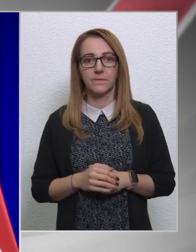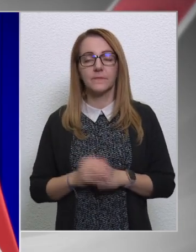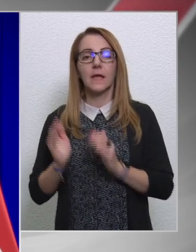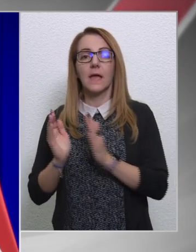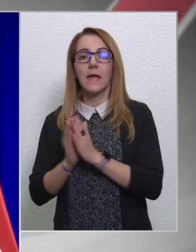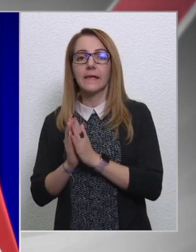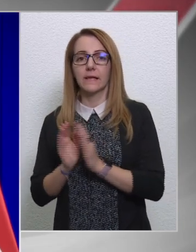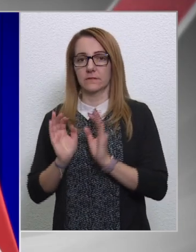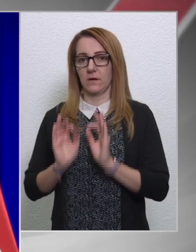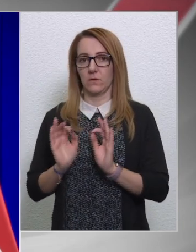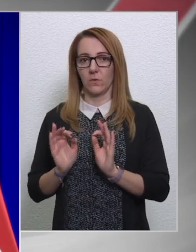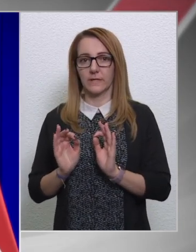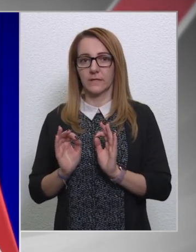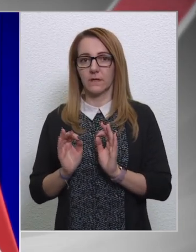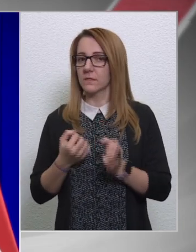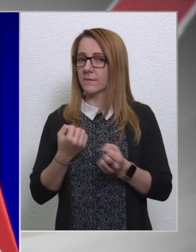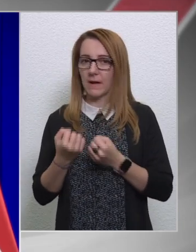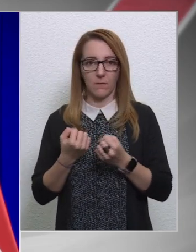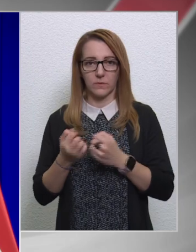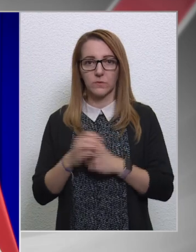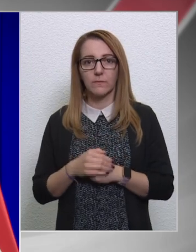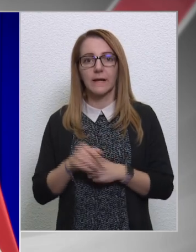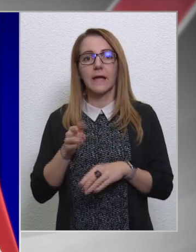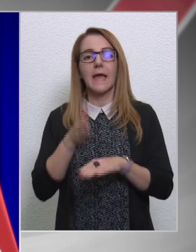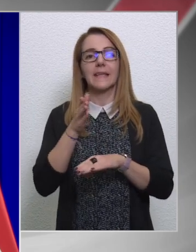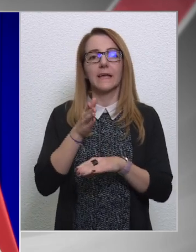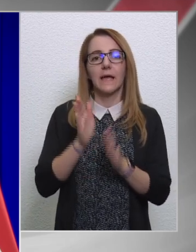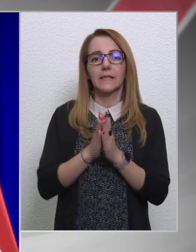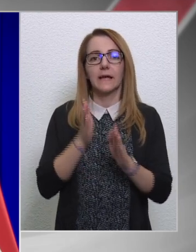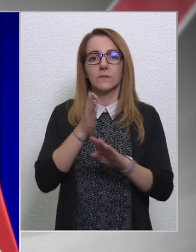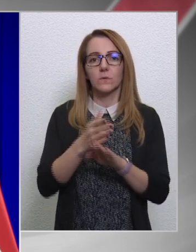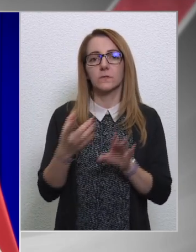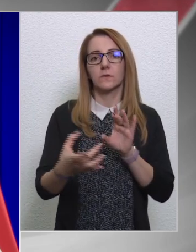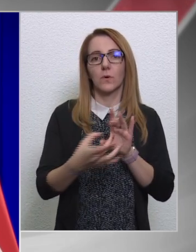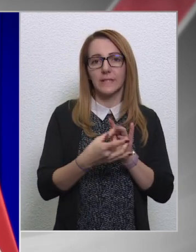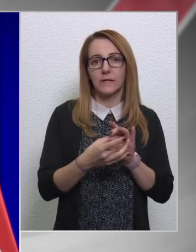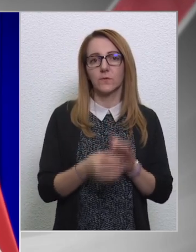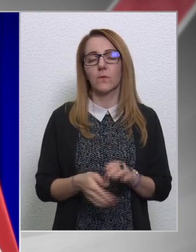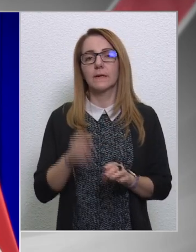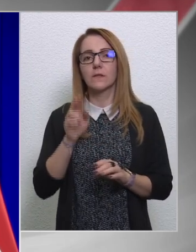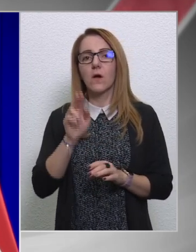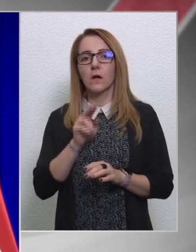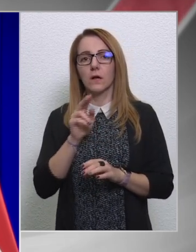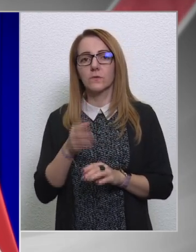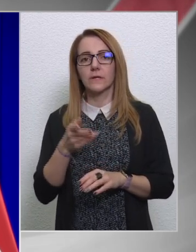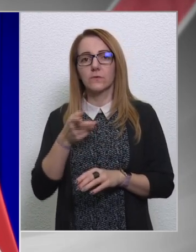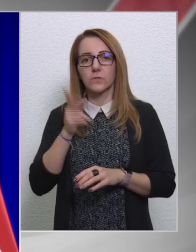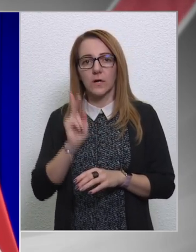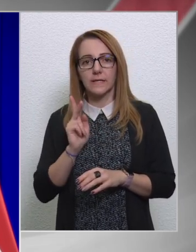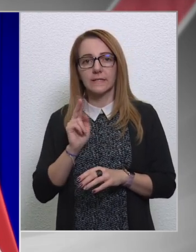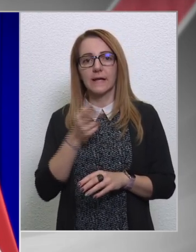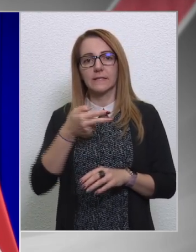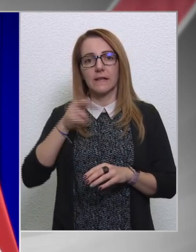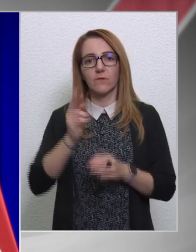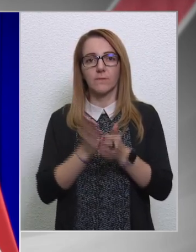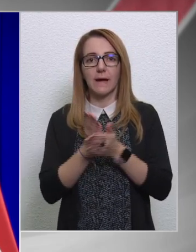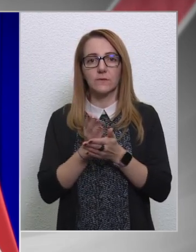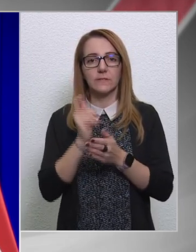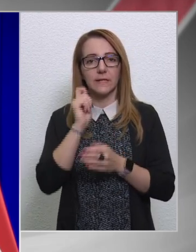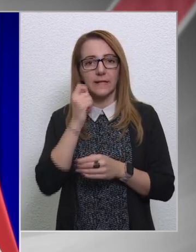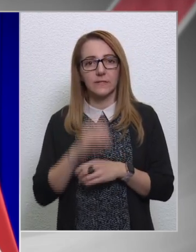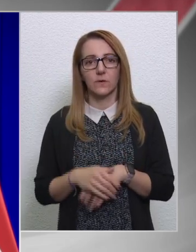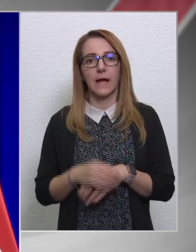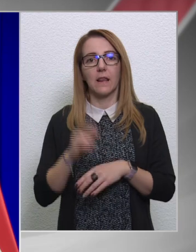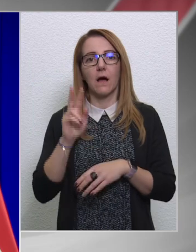Egyházakkal konkrétan nem állapotú, mert egyházhoz köthető civil, tehát például a katolikus karitásszal, a református szeretetszolgálattal, az